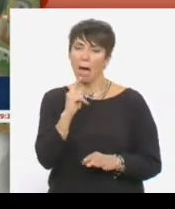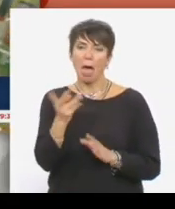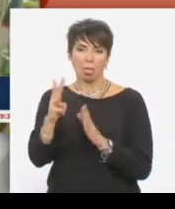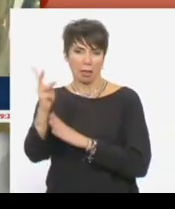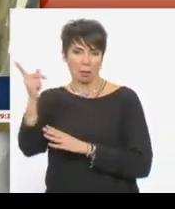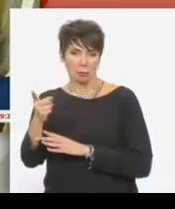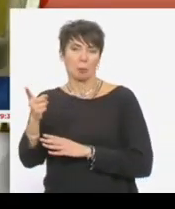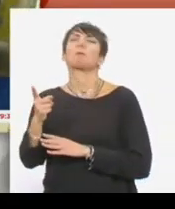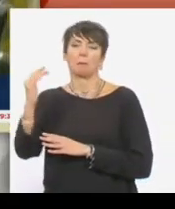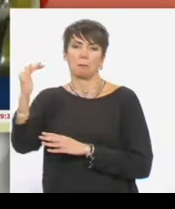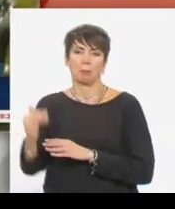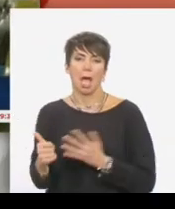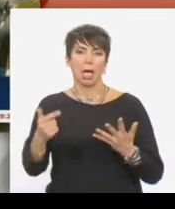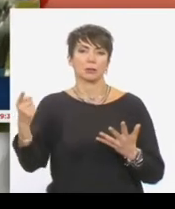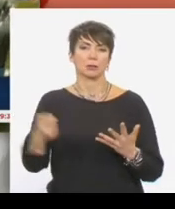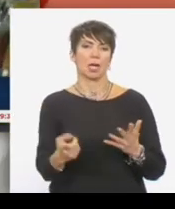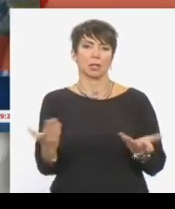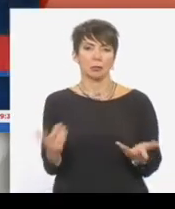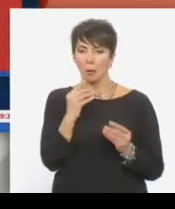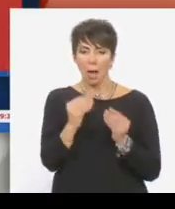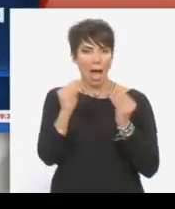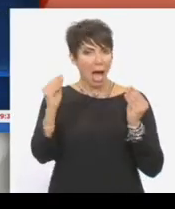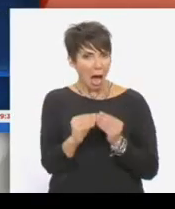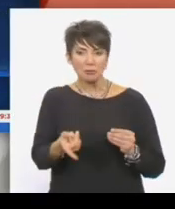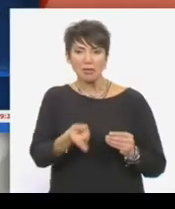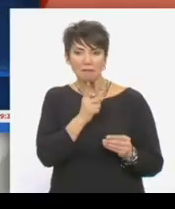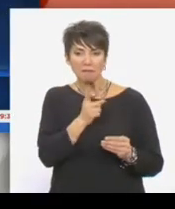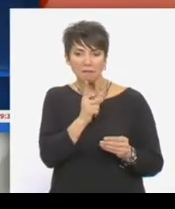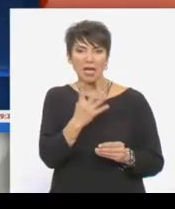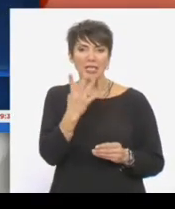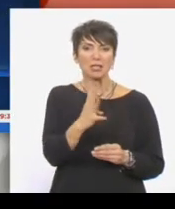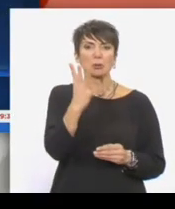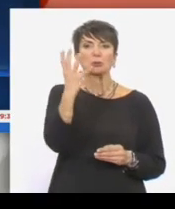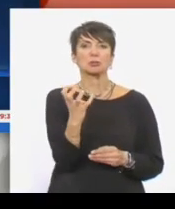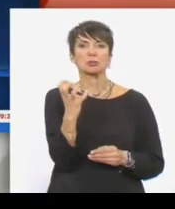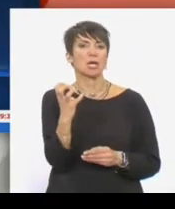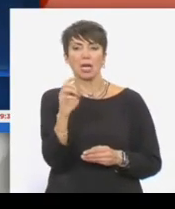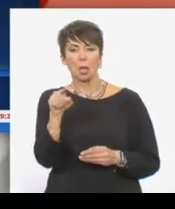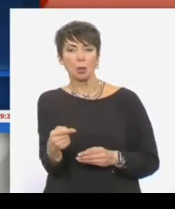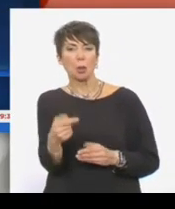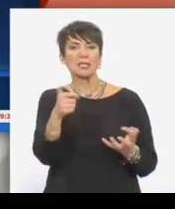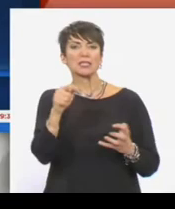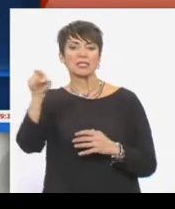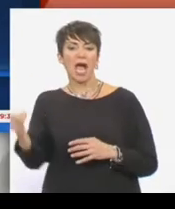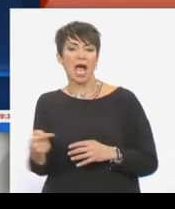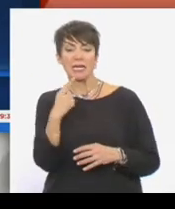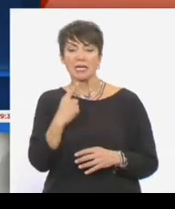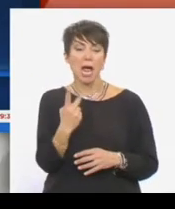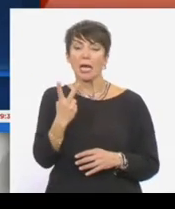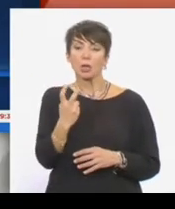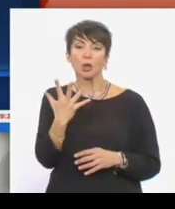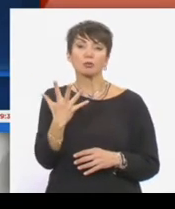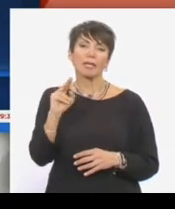το ίδιο καλάθι με τα 10 βασικά τρόφιμα θα κοστίζει ετησίως 440 ευρώ και 69 λεπτά, από τα οποία ο ΦΠΙΑ